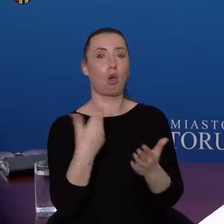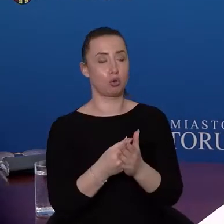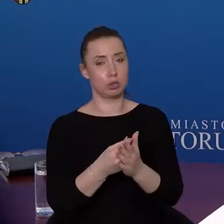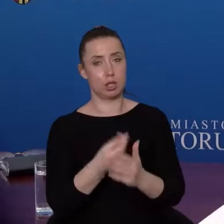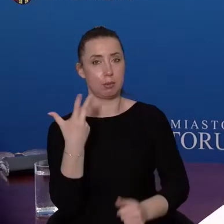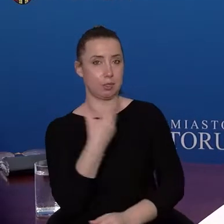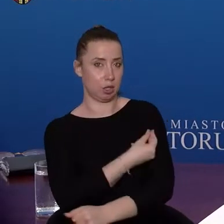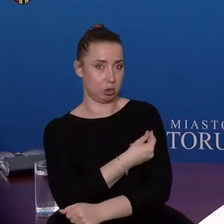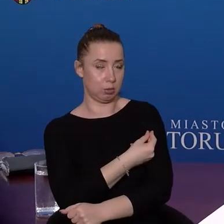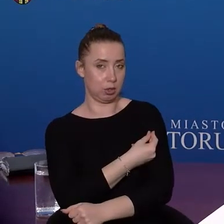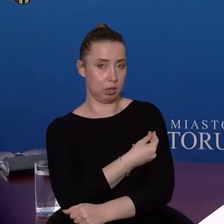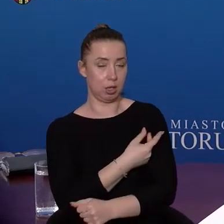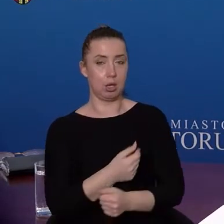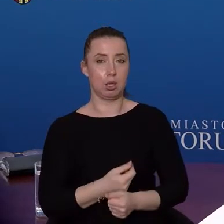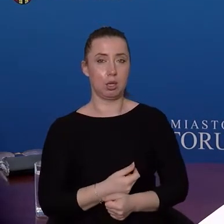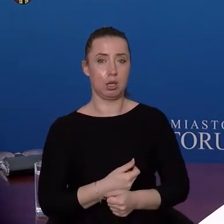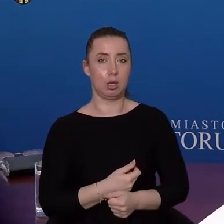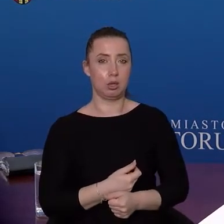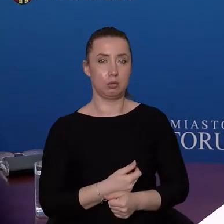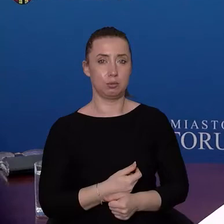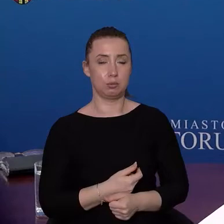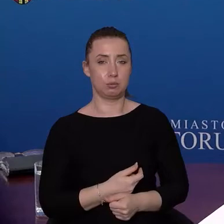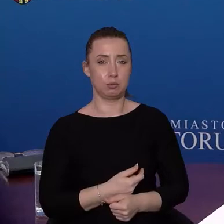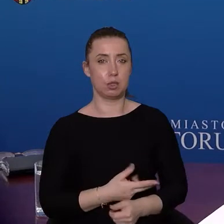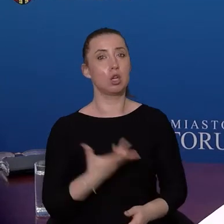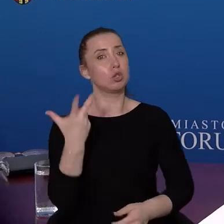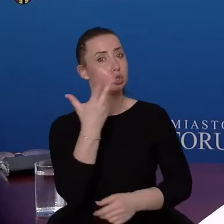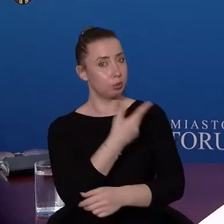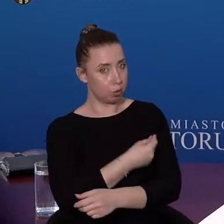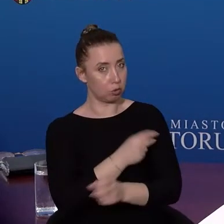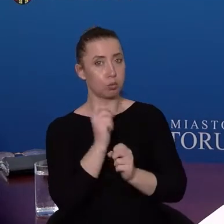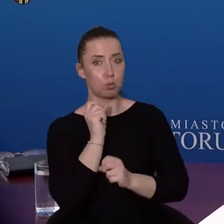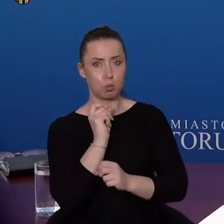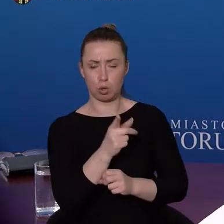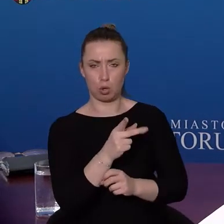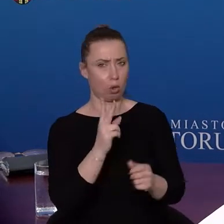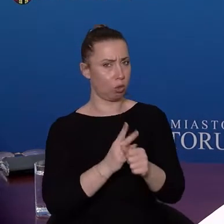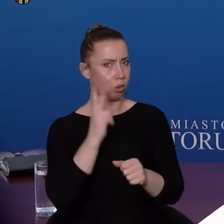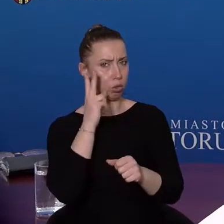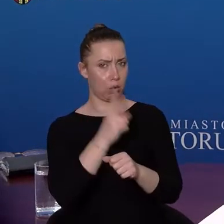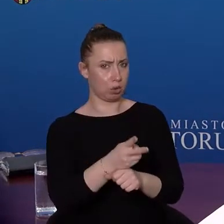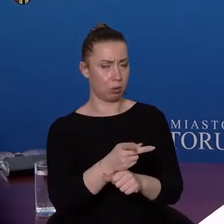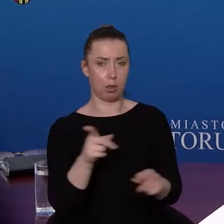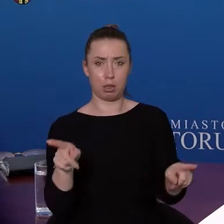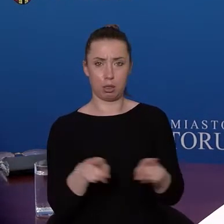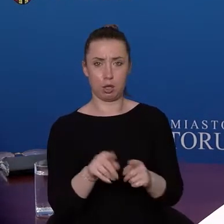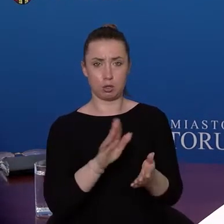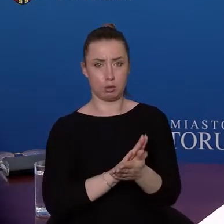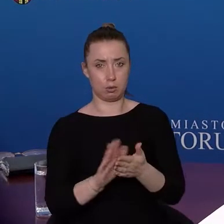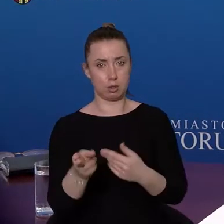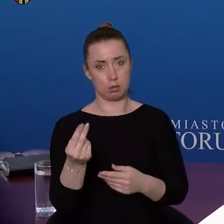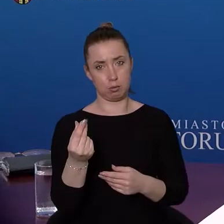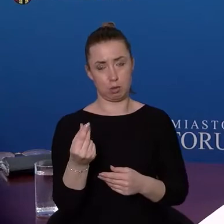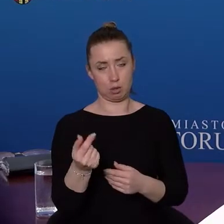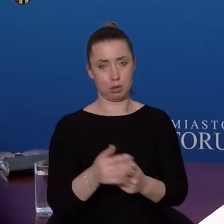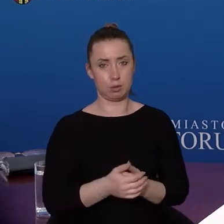zaszczepmy się, korzystajmy z tego, że te szczepionki są dostępne i są oczywiście bezpłatne. A